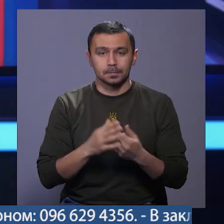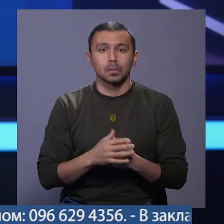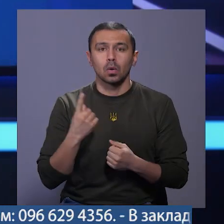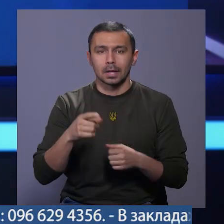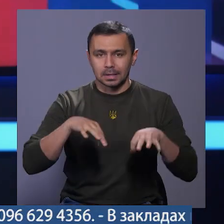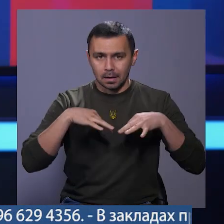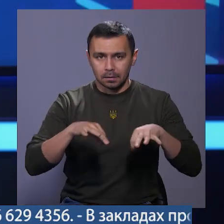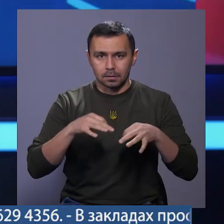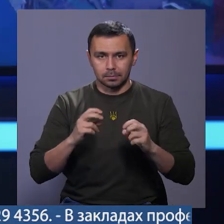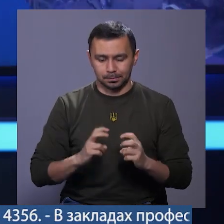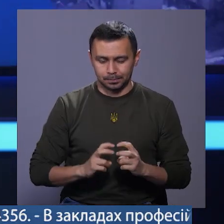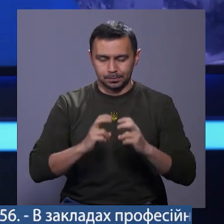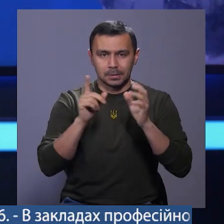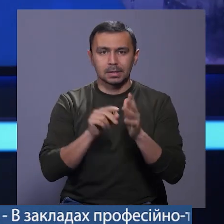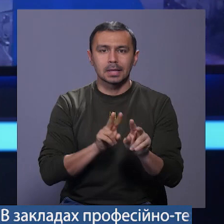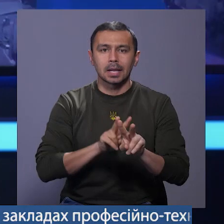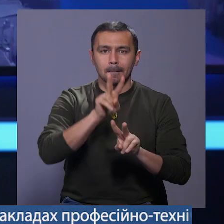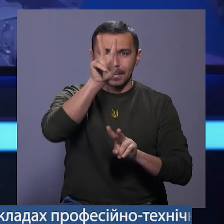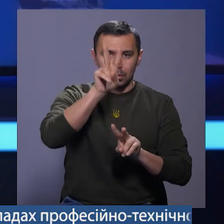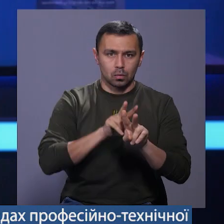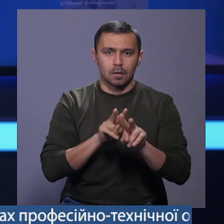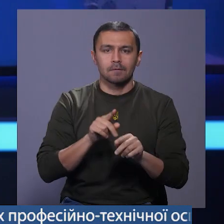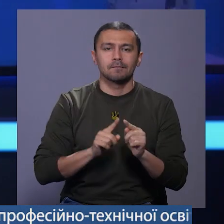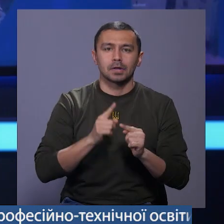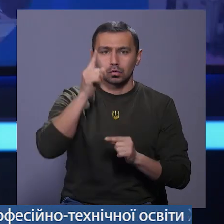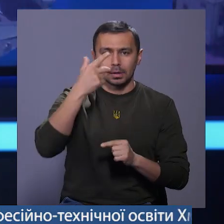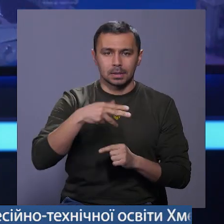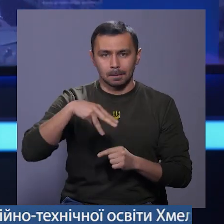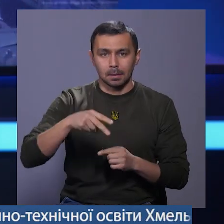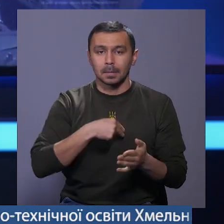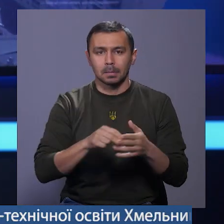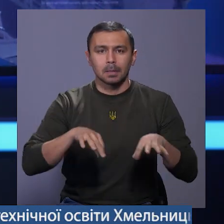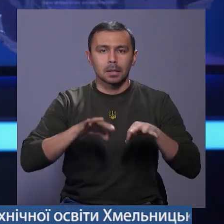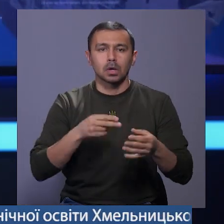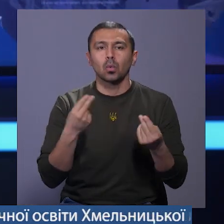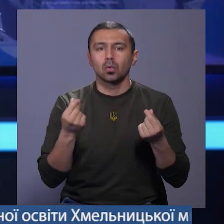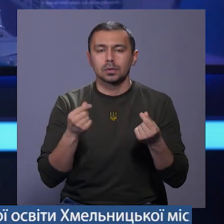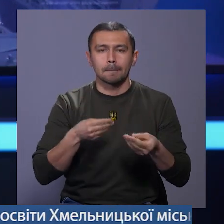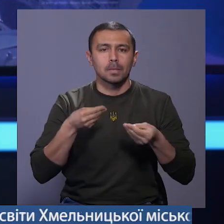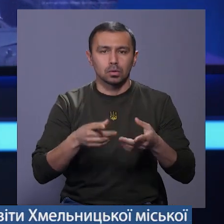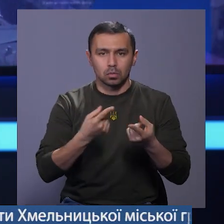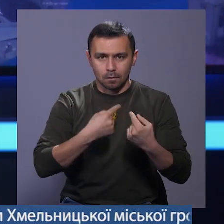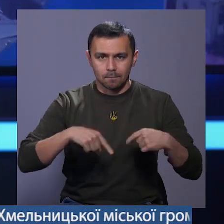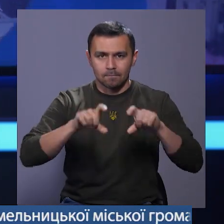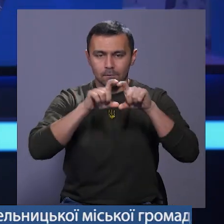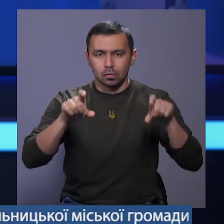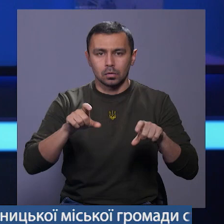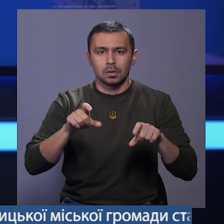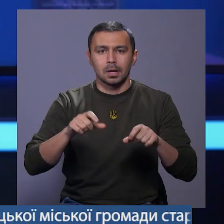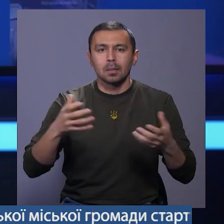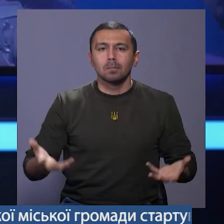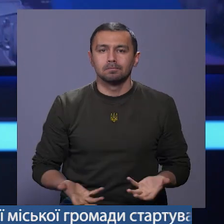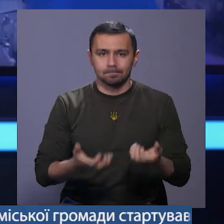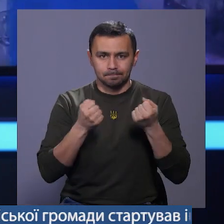Одна з автівок – підіймач з драбиною висотою 30 метрів. Придбали машини за кошти благодійного фонду Human Help